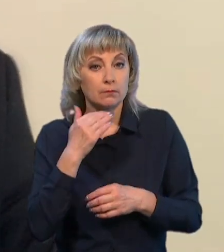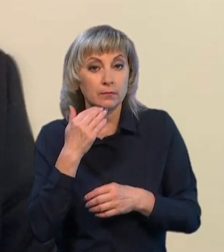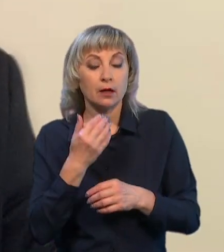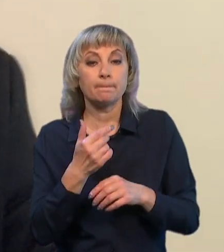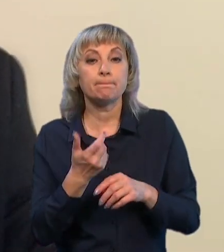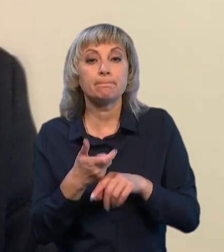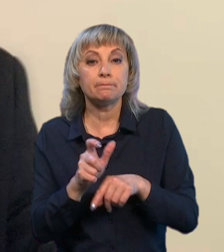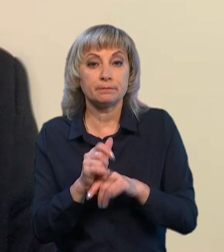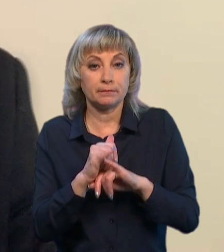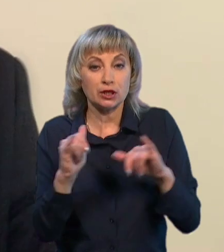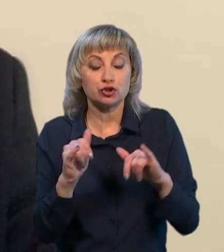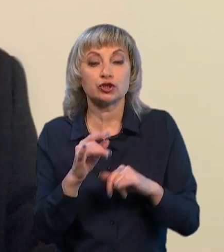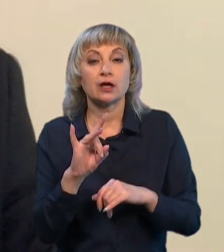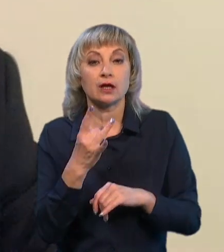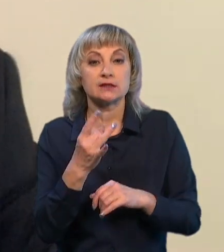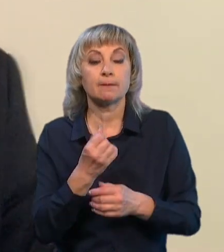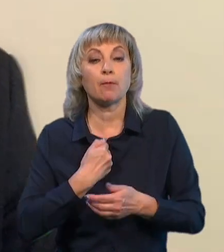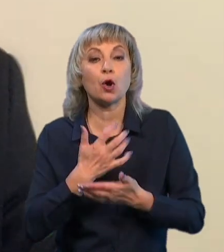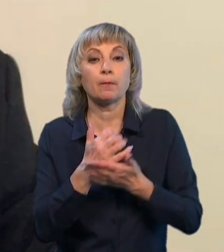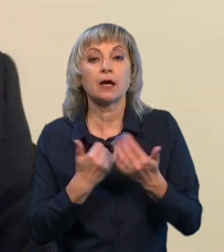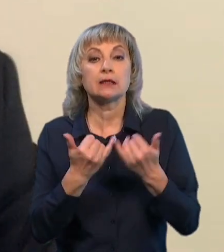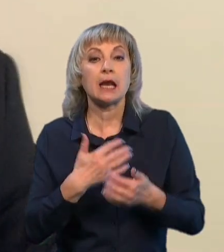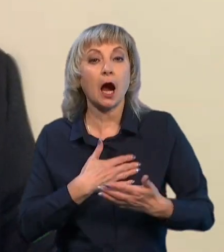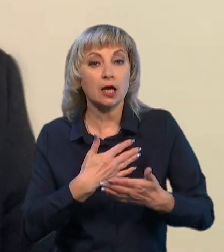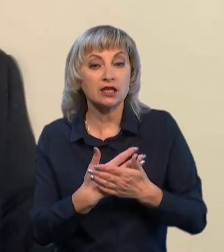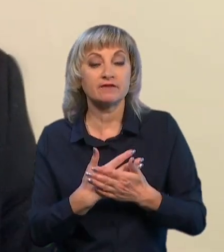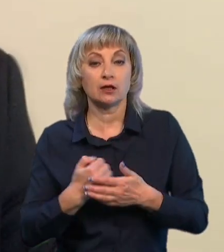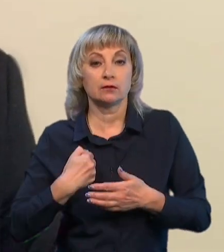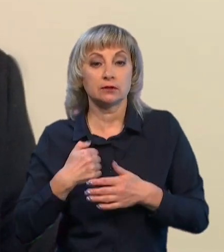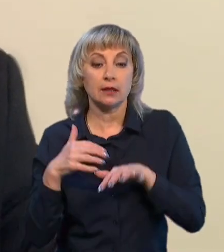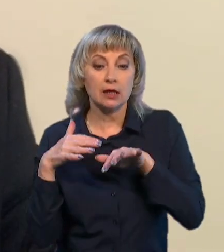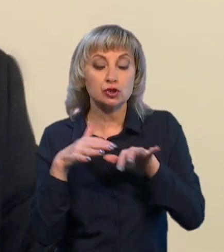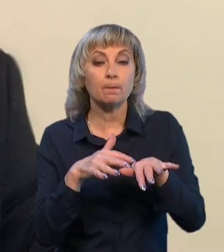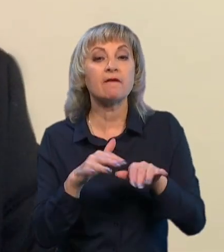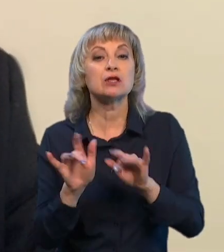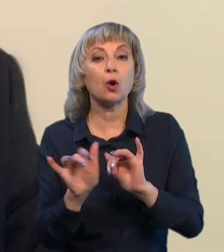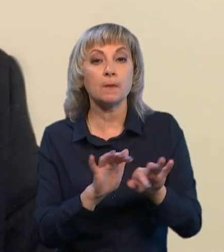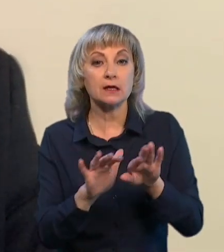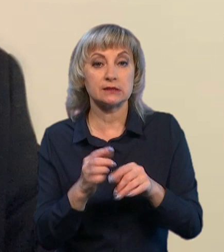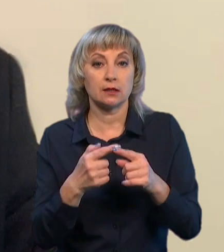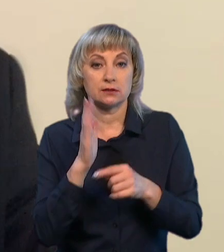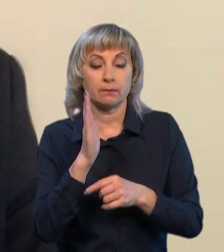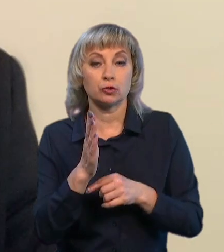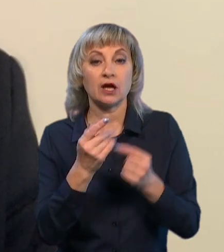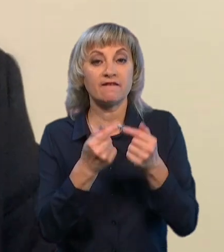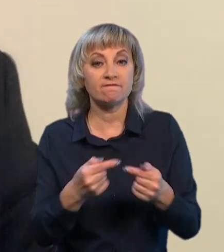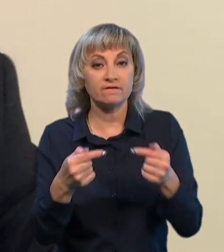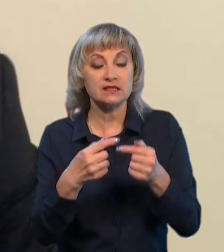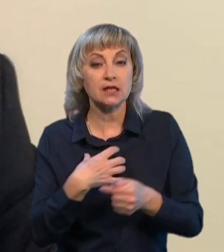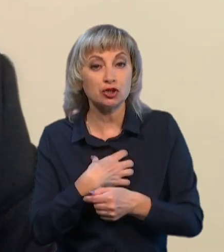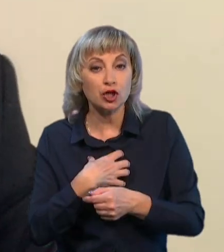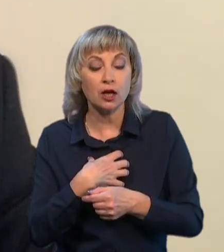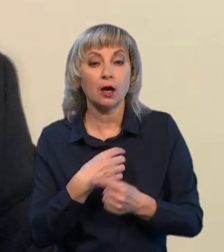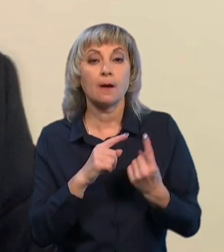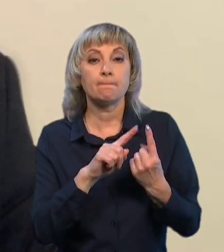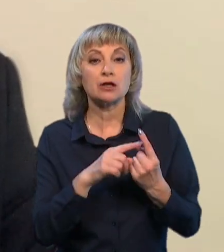разів збільшити кількість боєприпасів. Для активних, стратегічних, наступальних операцій це буде, так сказать, визначально. Це